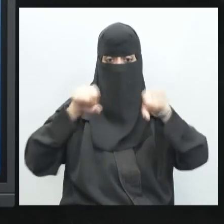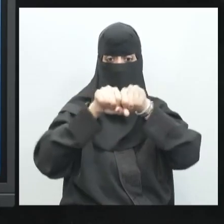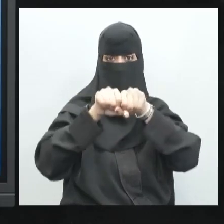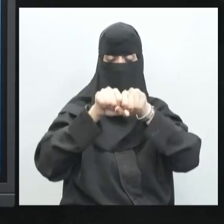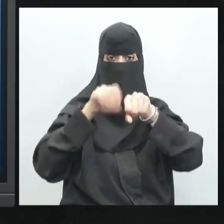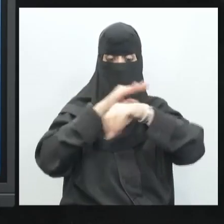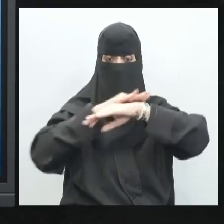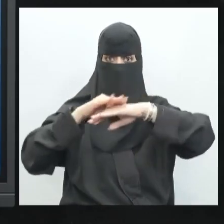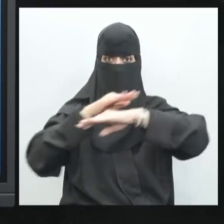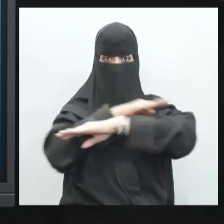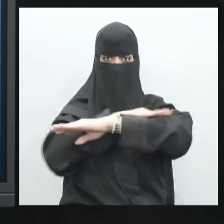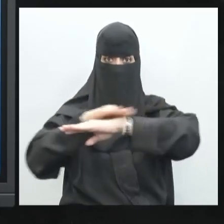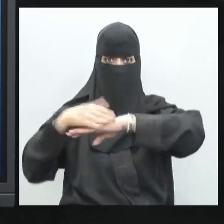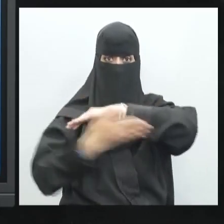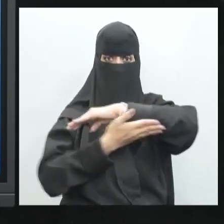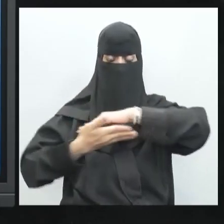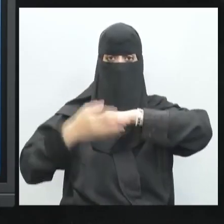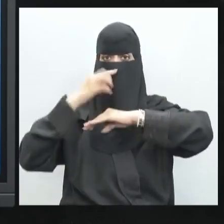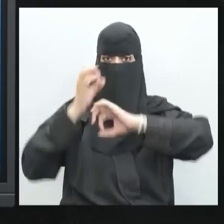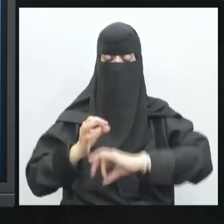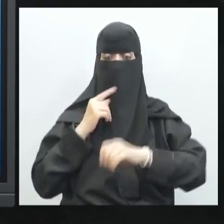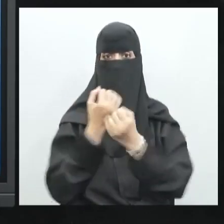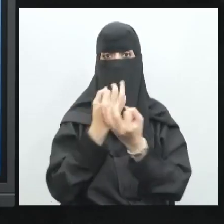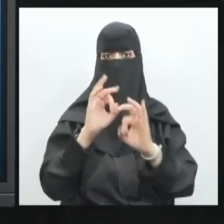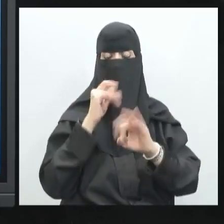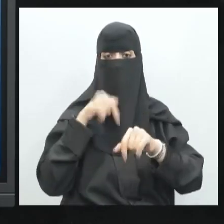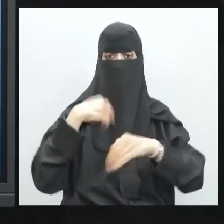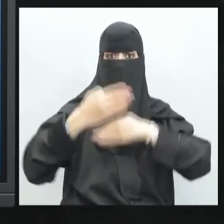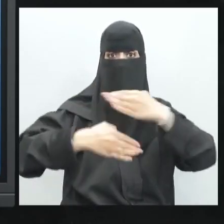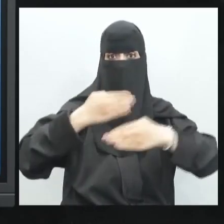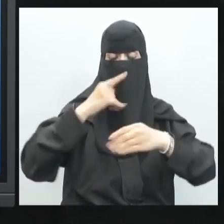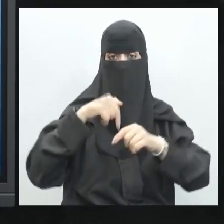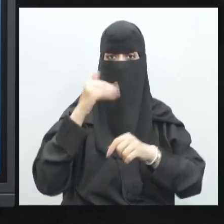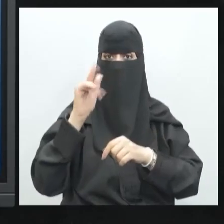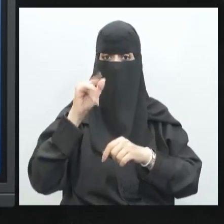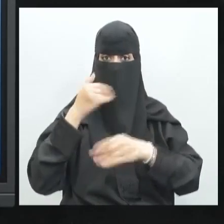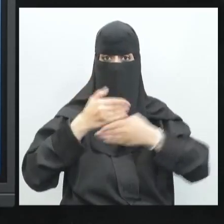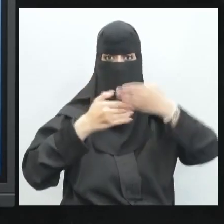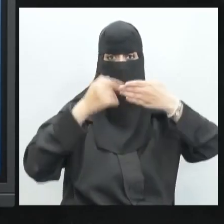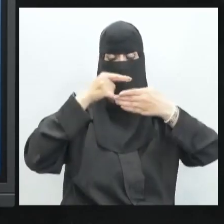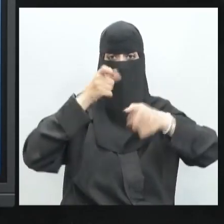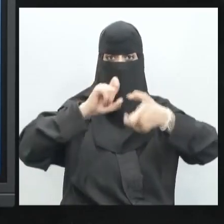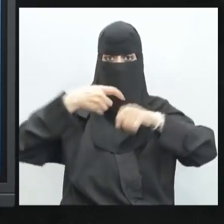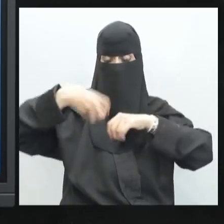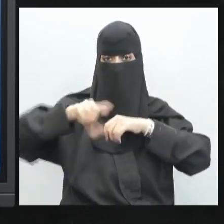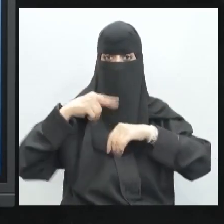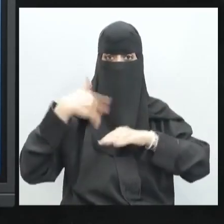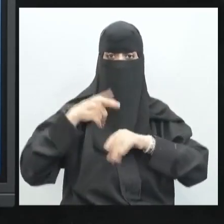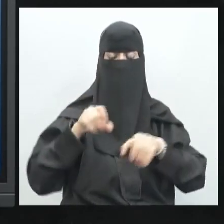وليت هذا الكسر ليلتأم هذا الكسر بشكل صحيح ثم تبدأ الخلايا البانية بتكوين الجزء